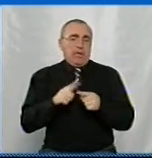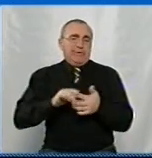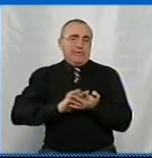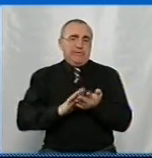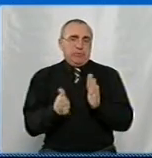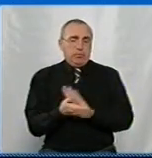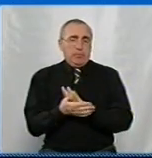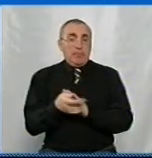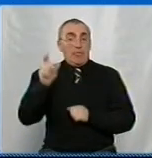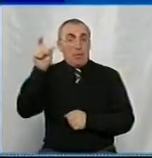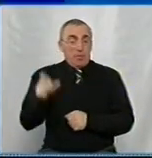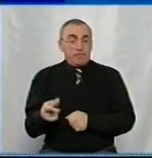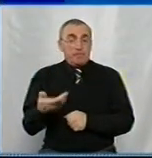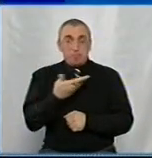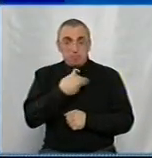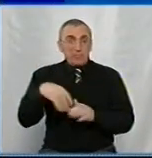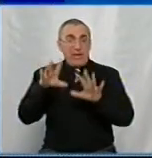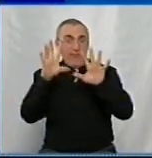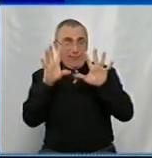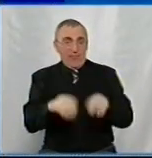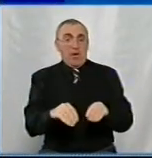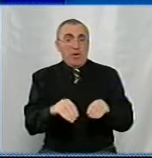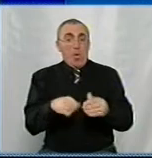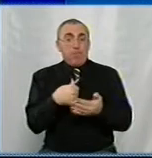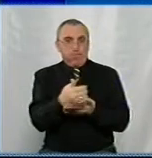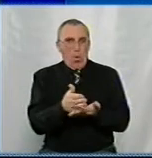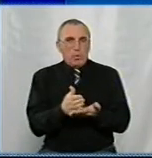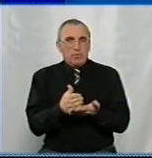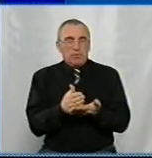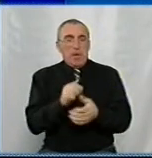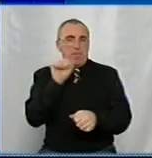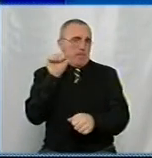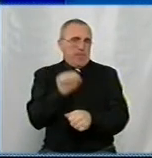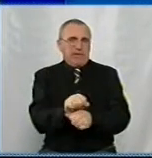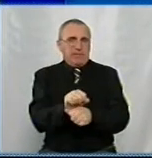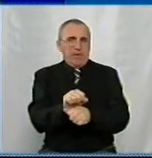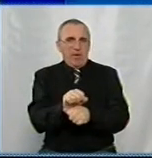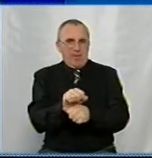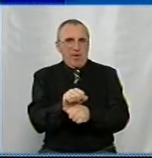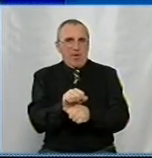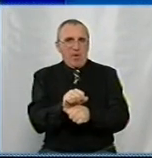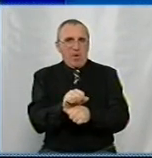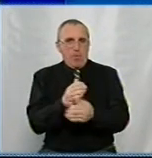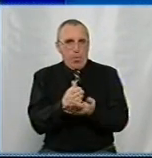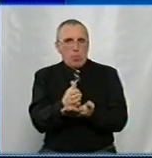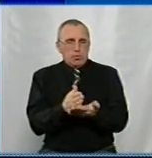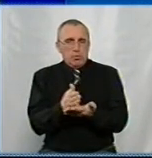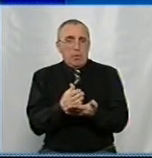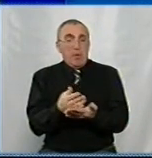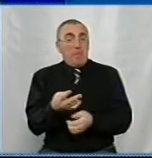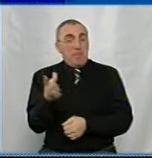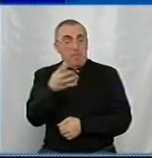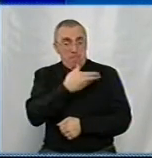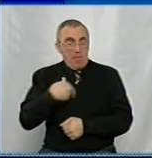Якщо людину ми відключили від послуги, припинили послугу, то ми бажаємо,